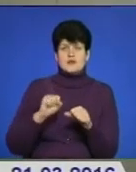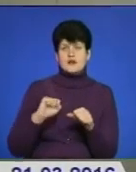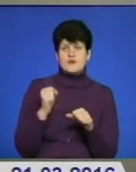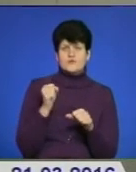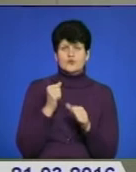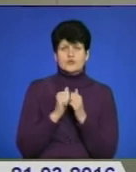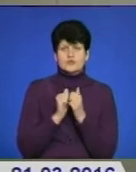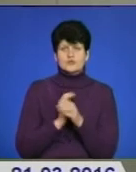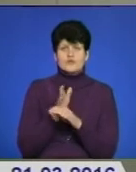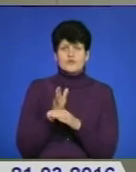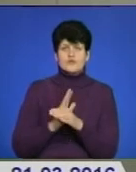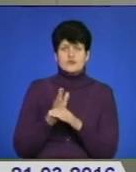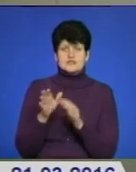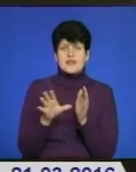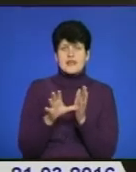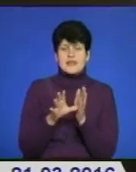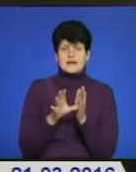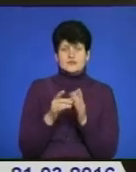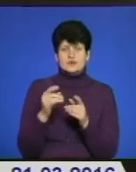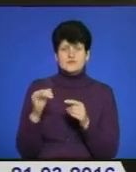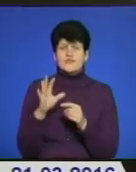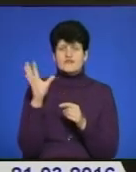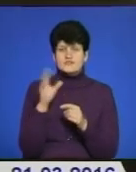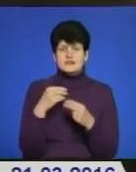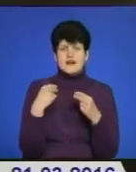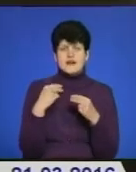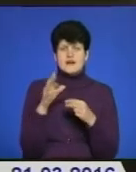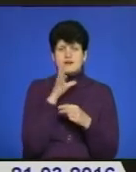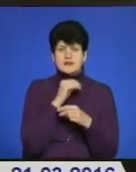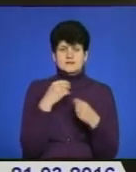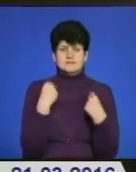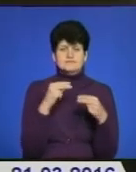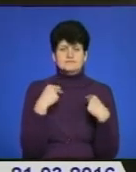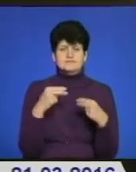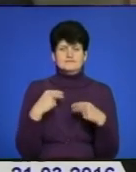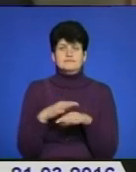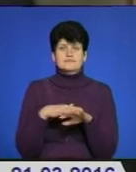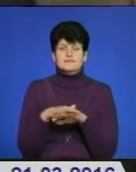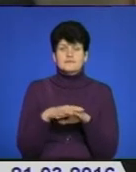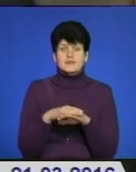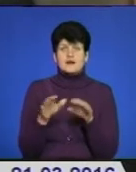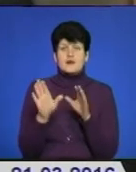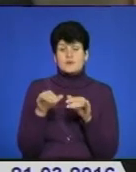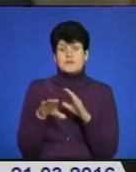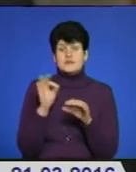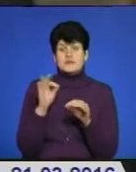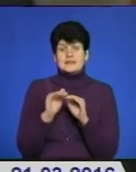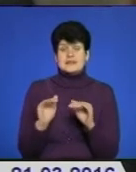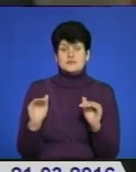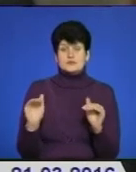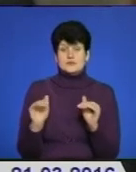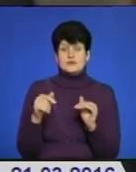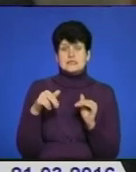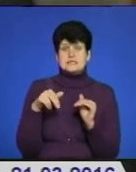у якого часто гостював, електроінструменти. Усе крадене збув на ринку. Наступним об'єктом злочину обрав дитячий садок. Непоміченим